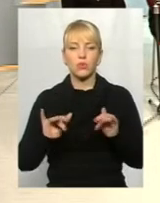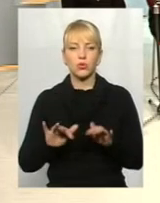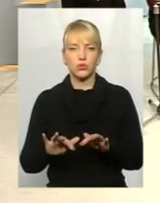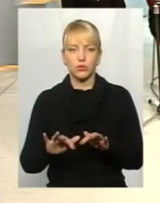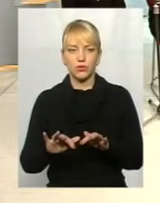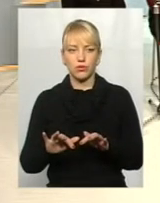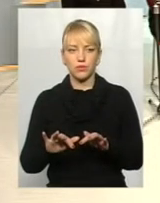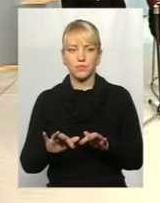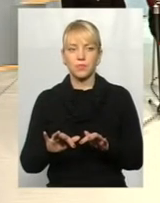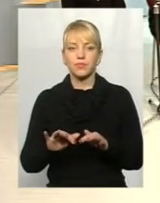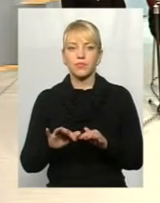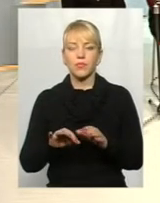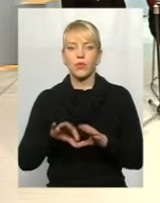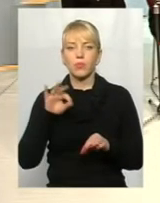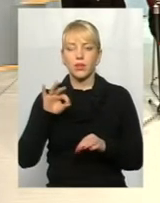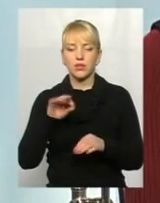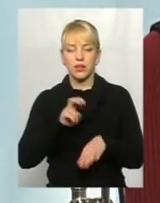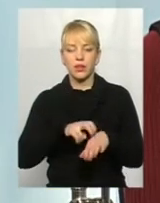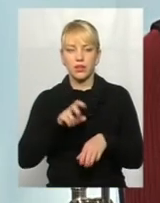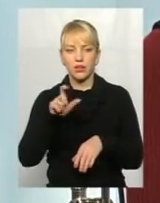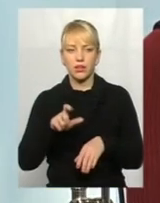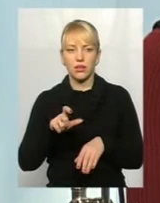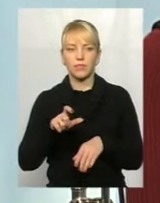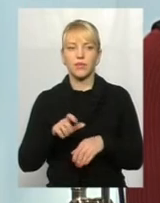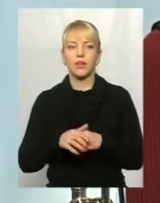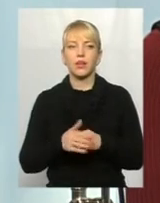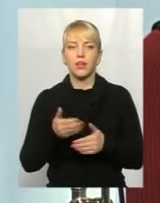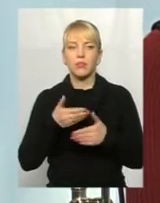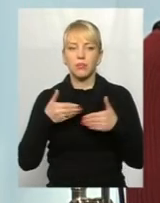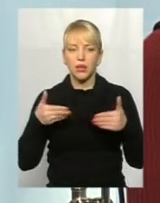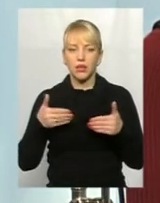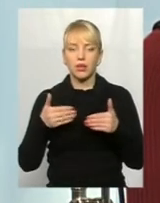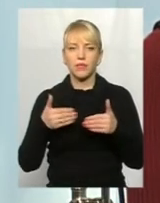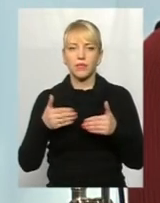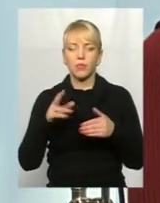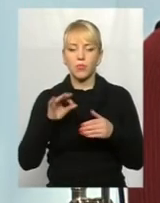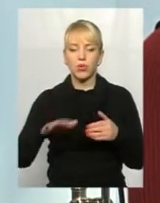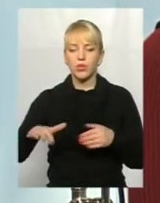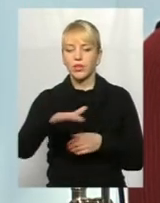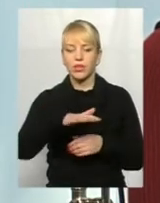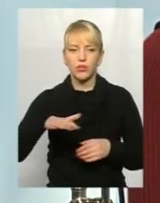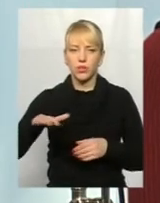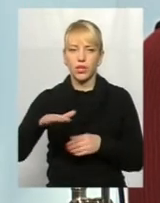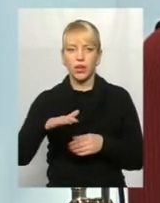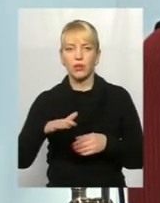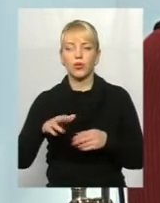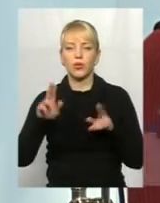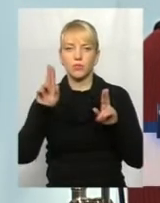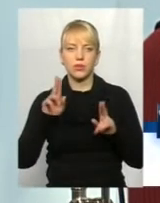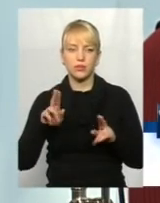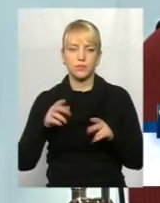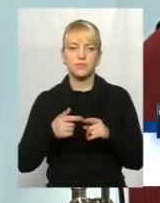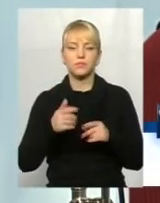прикріплення лікаря і пацієнта до лікаря, ми по територіальному принципу розташовані в сімейній амбулаторії,